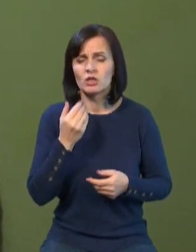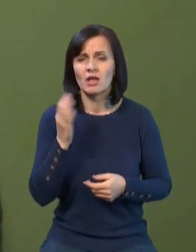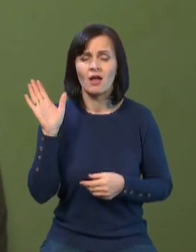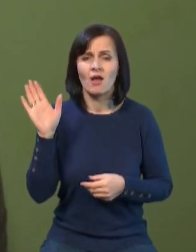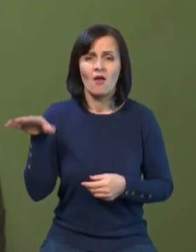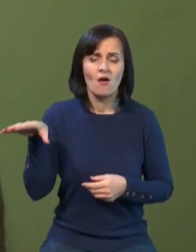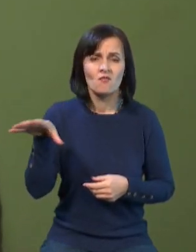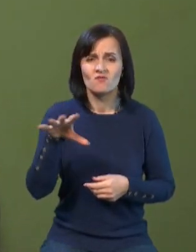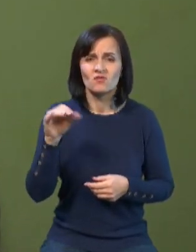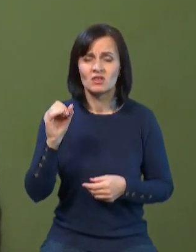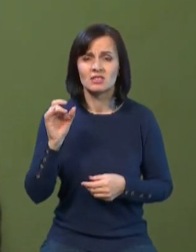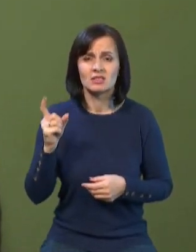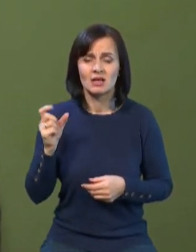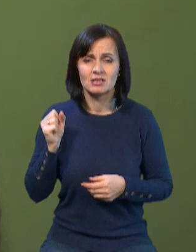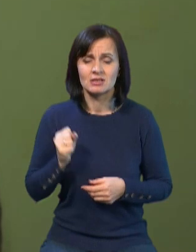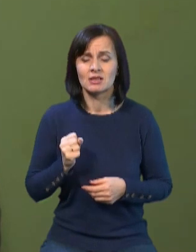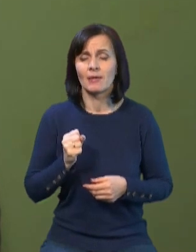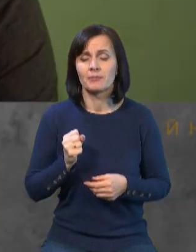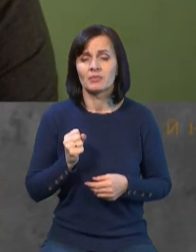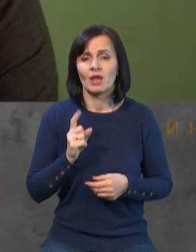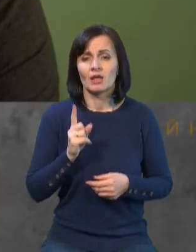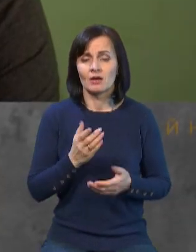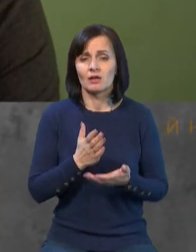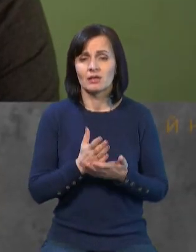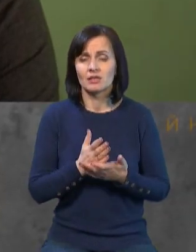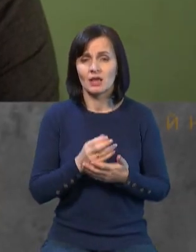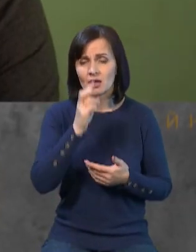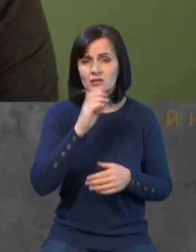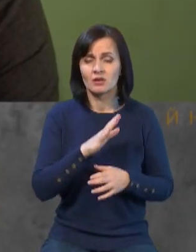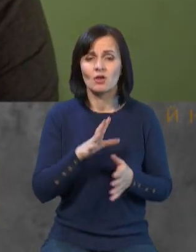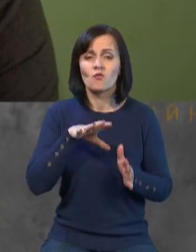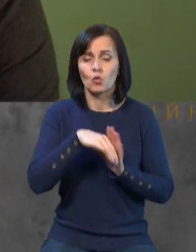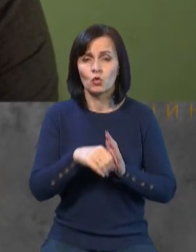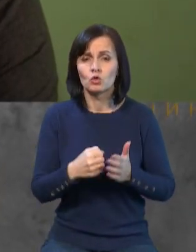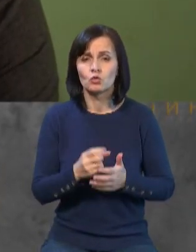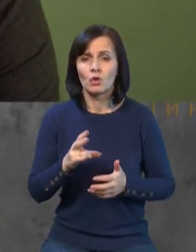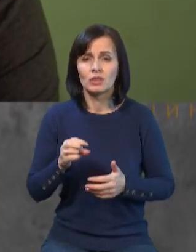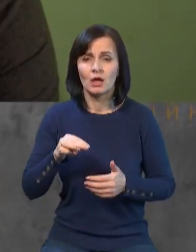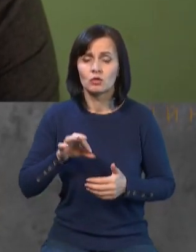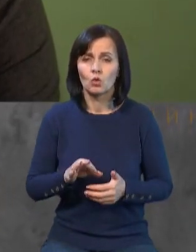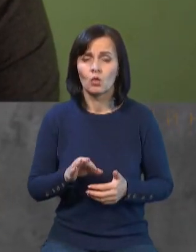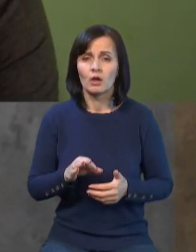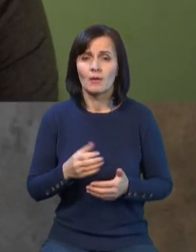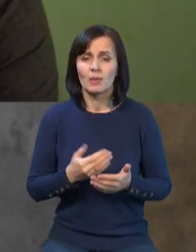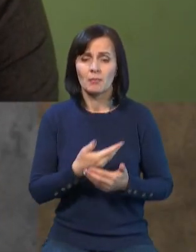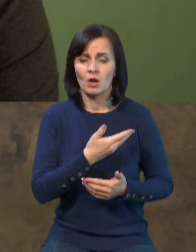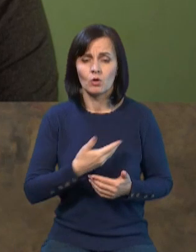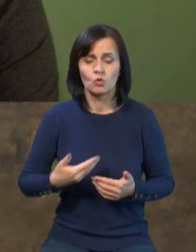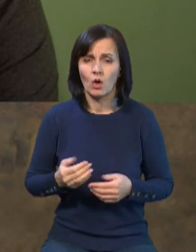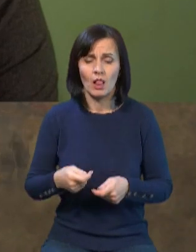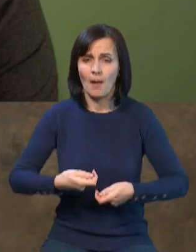країни, які взагалі ходять до НАТО, не передають до України якесь озброєння, принципі, наприклад, Угорщина, то